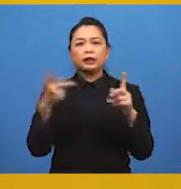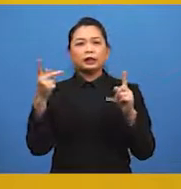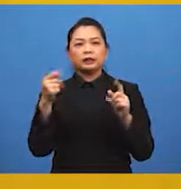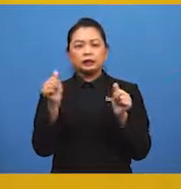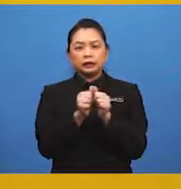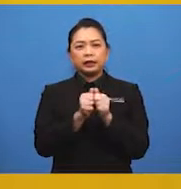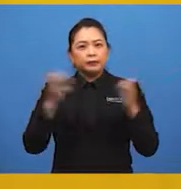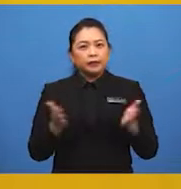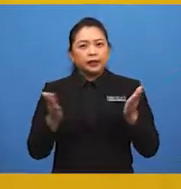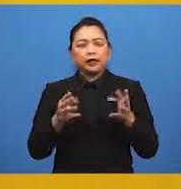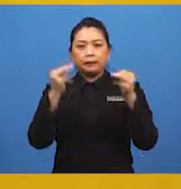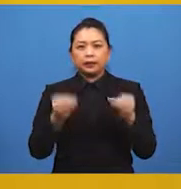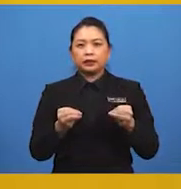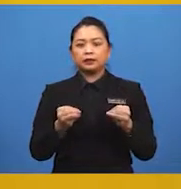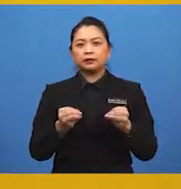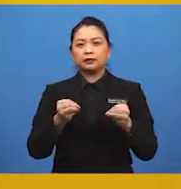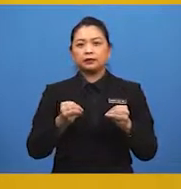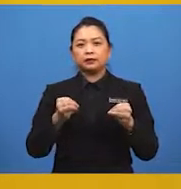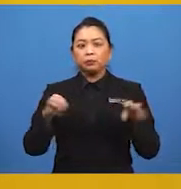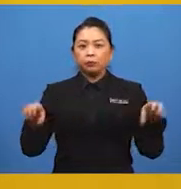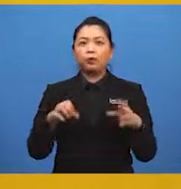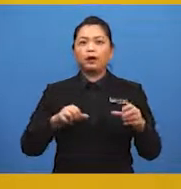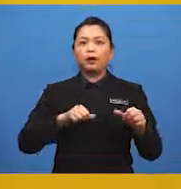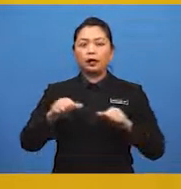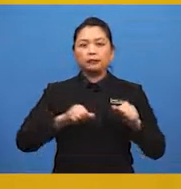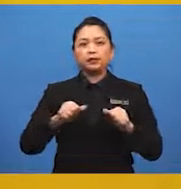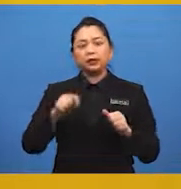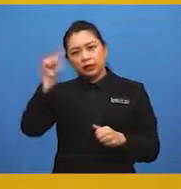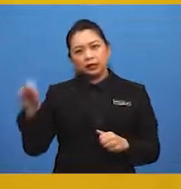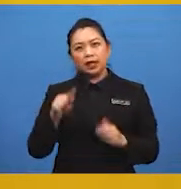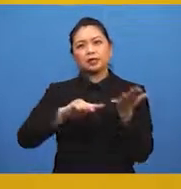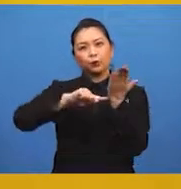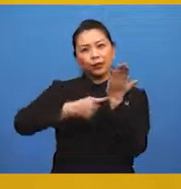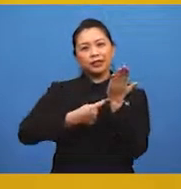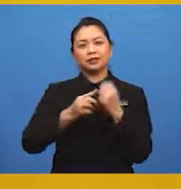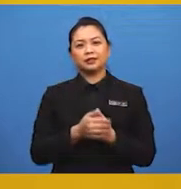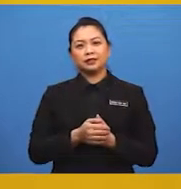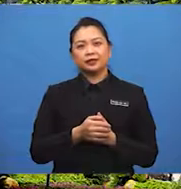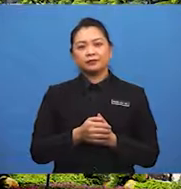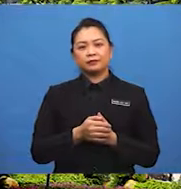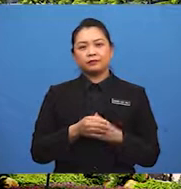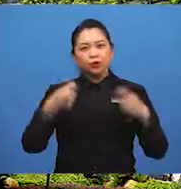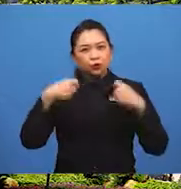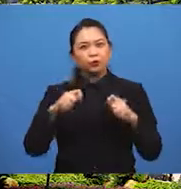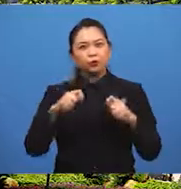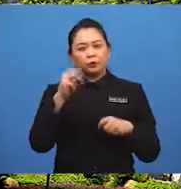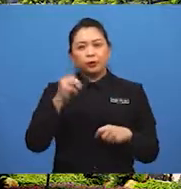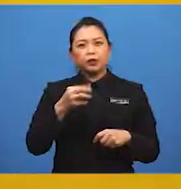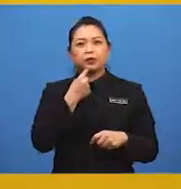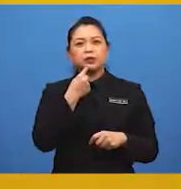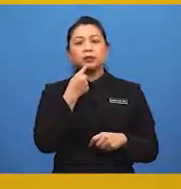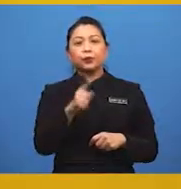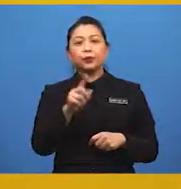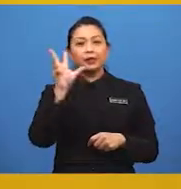menggalakkan masyarakat mengamalkan amalan kita semula. Cuba murid-murid